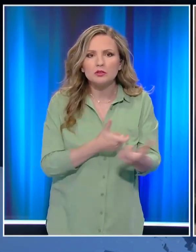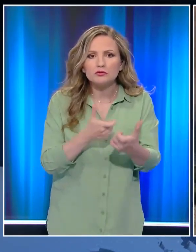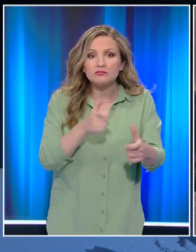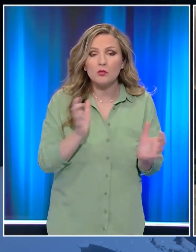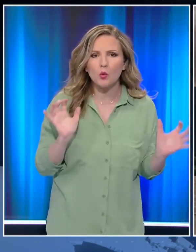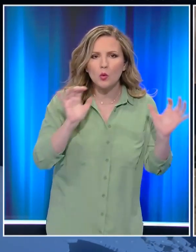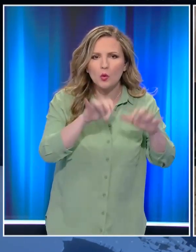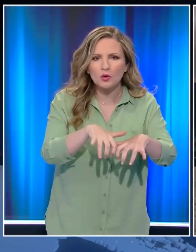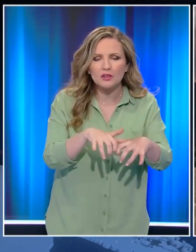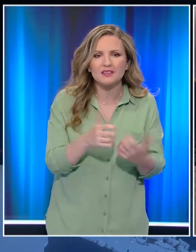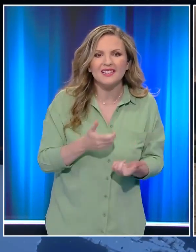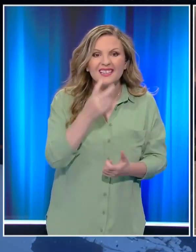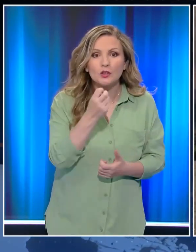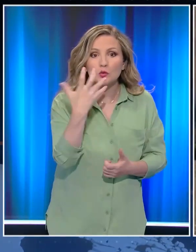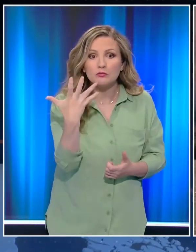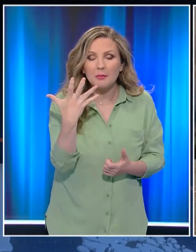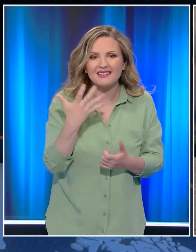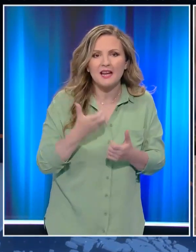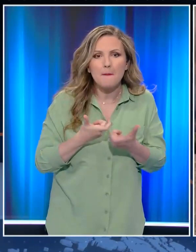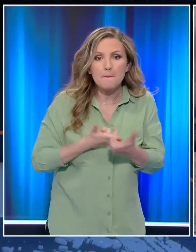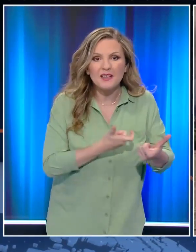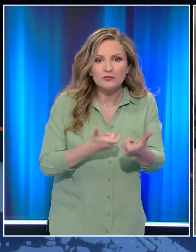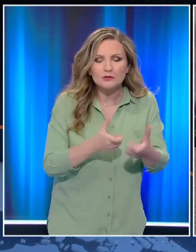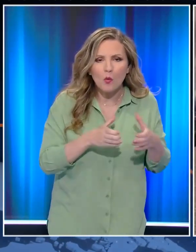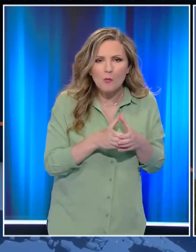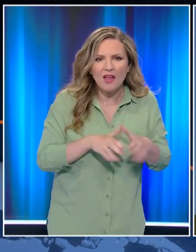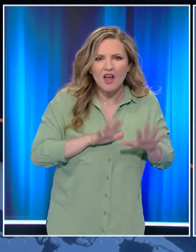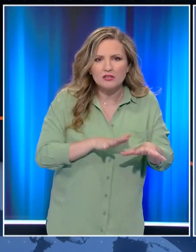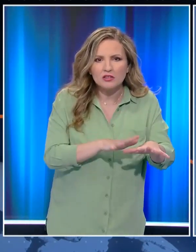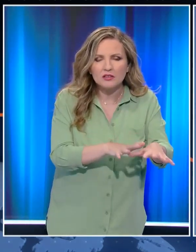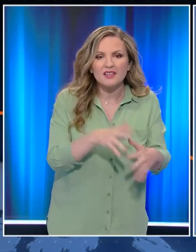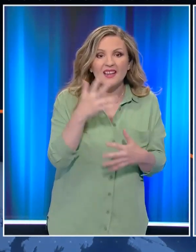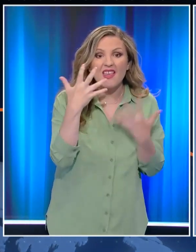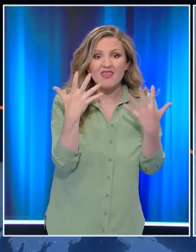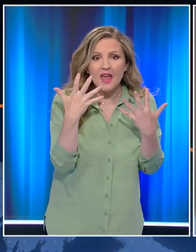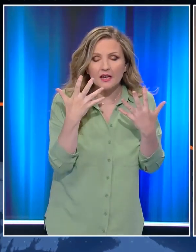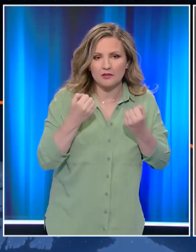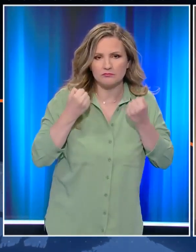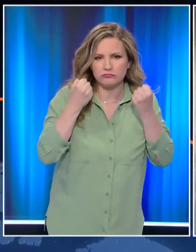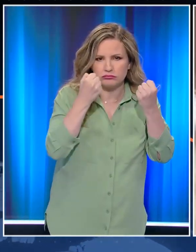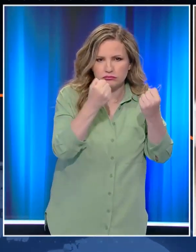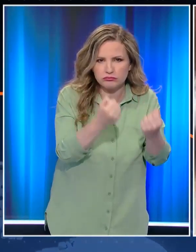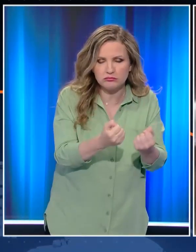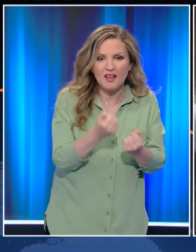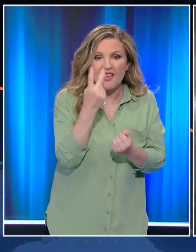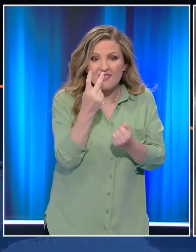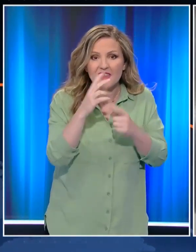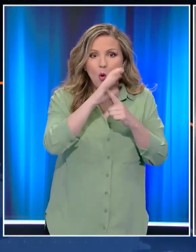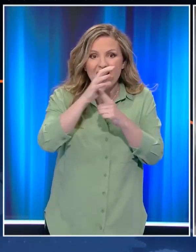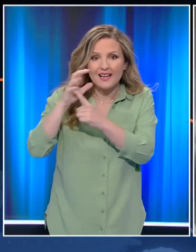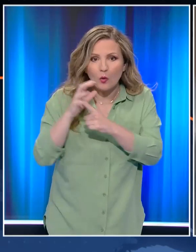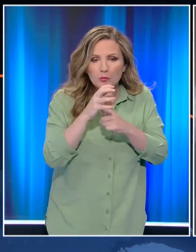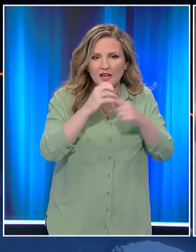στο σημείο έσπευσαν και επιχειρούν 25 πυροσβέστες με μία ομάδα πεζοπόρου τμήματος και 10 οχήματα. Ενώ βεβαίως και δύο ελικόπτερα της